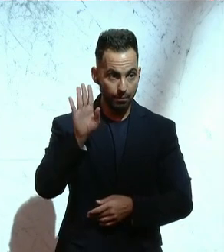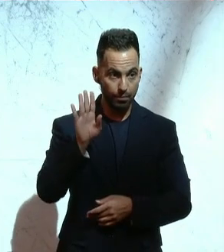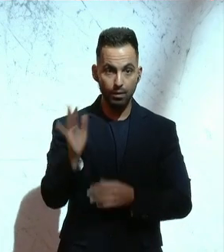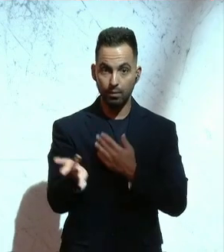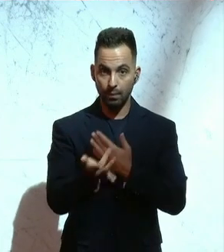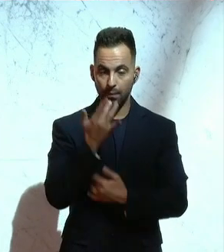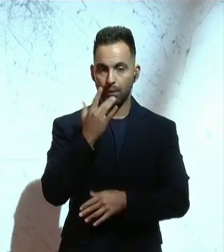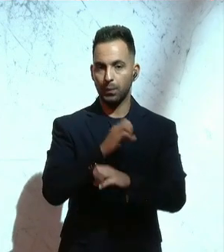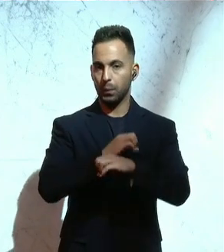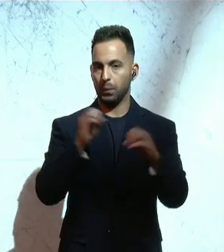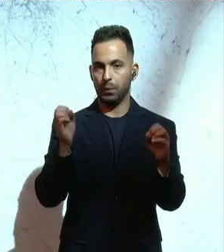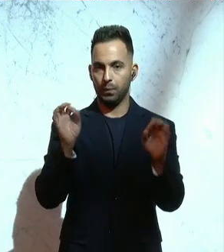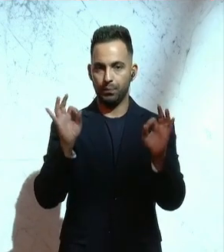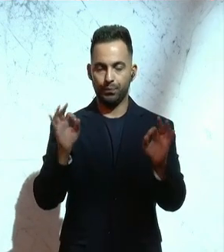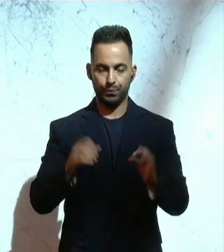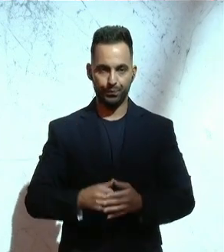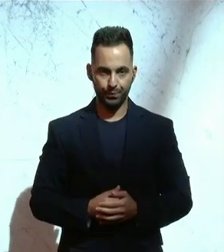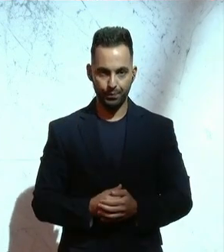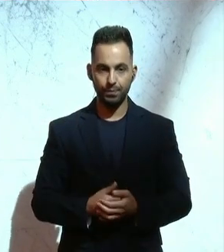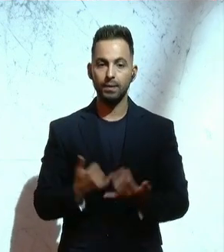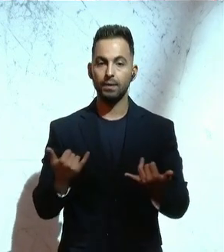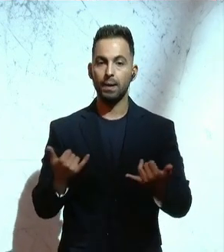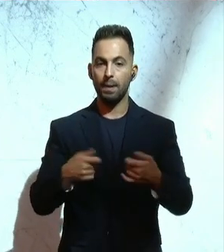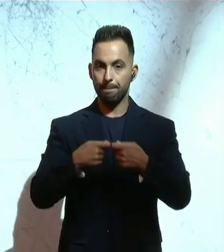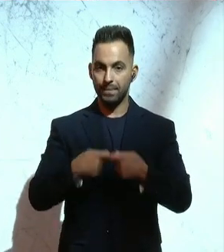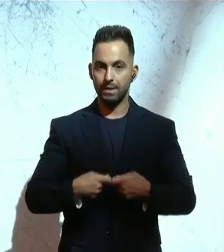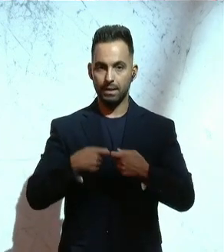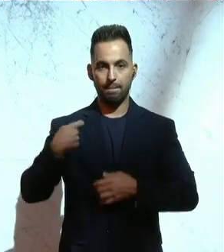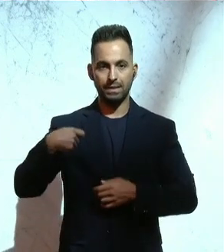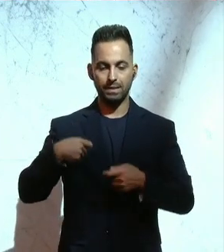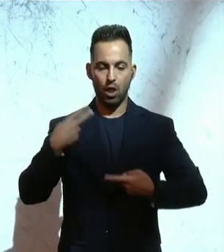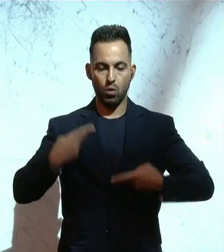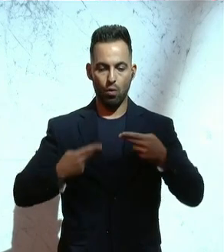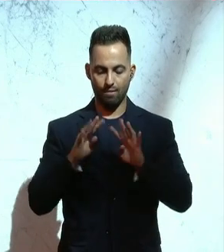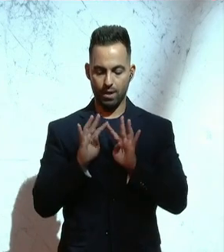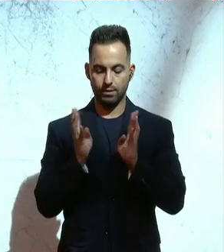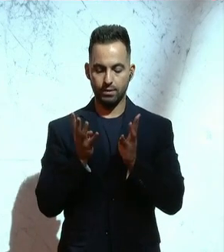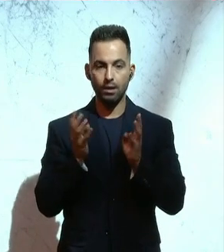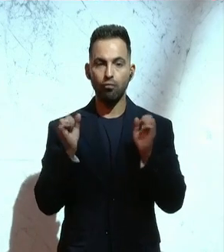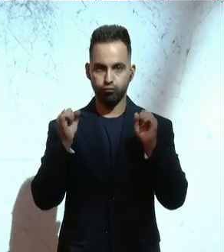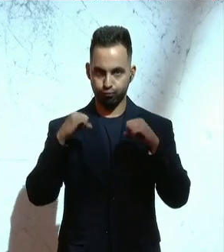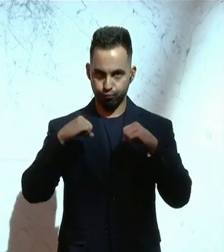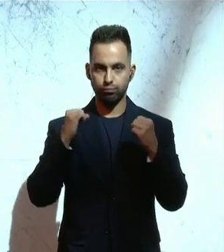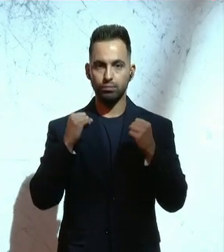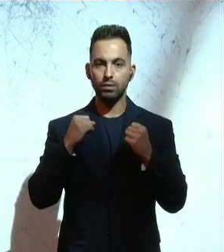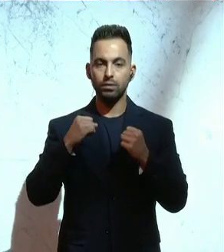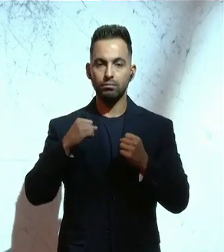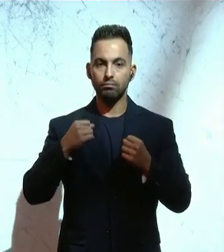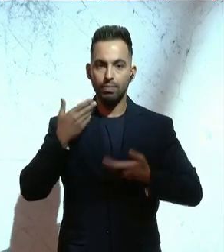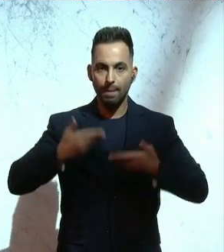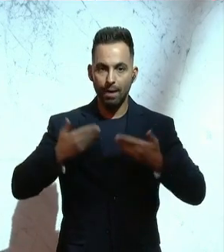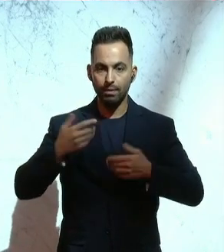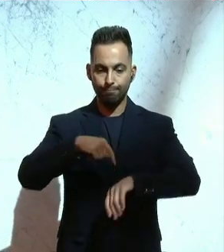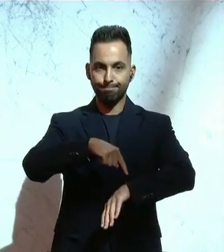Das ist nicht der Fall. Zwischen den Mitgliedern der Präsidialkonferenz wurde Konsens über die Dauer der Debatten